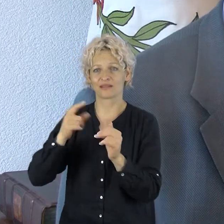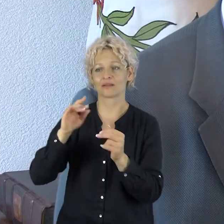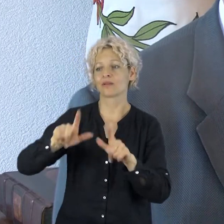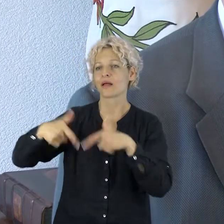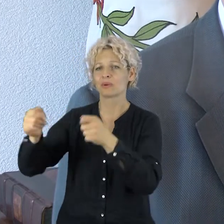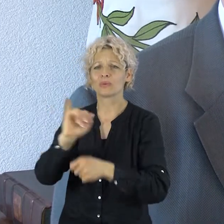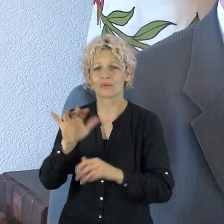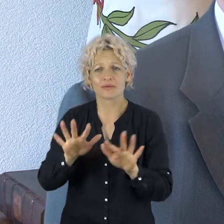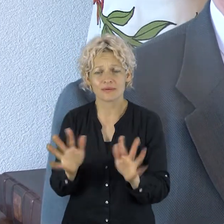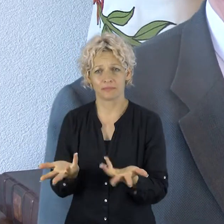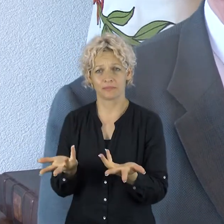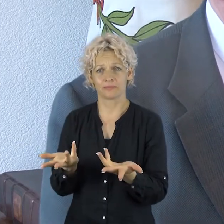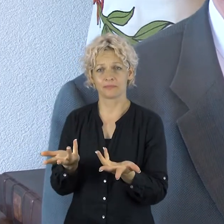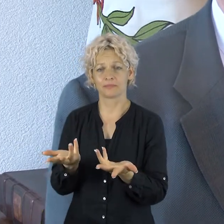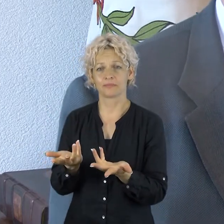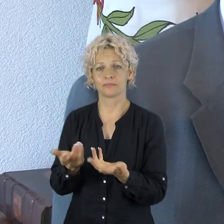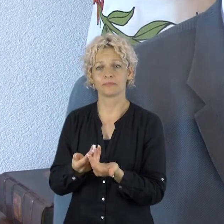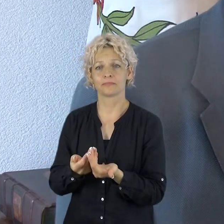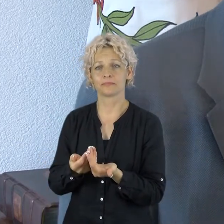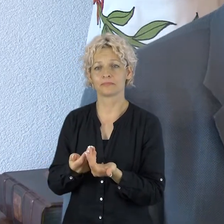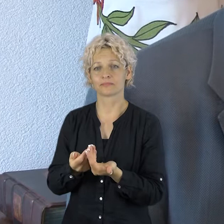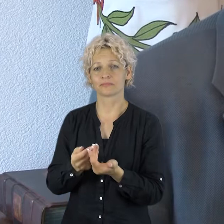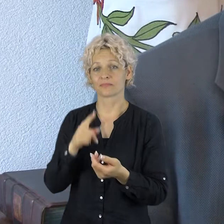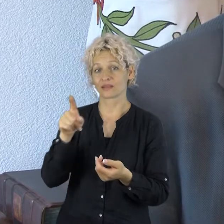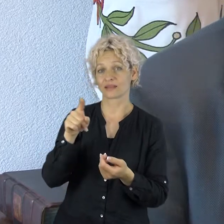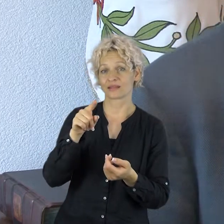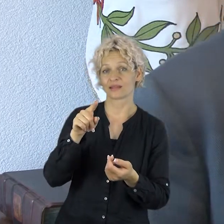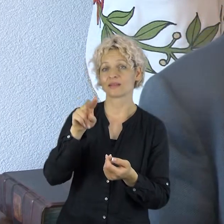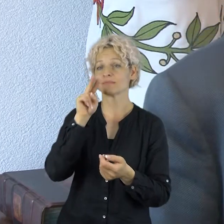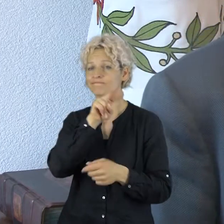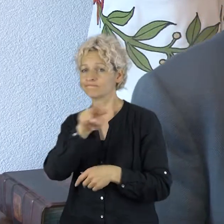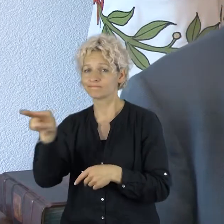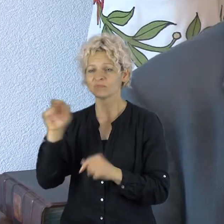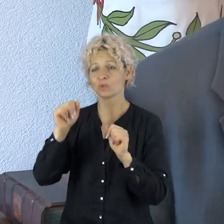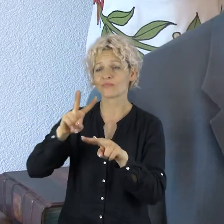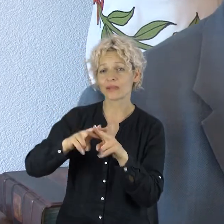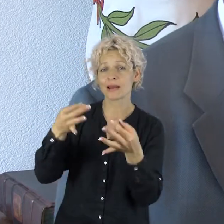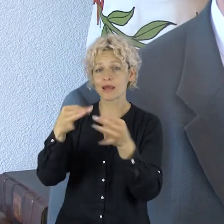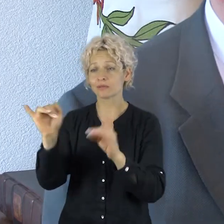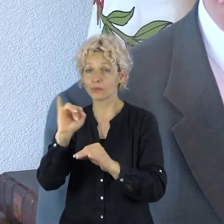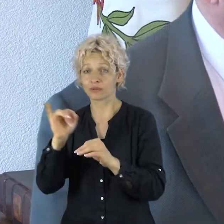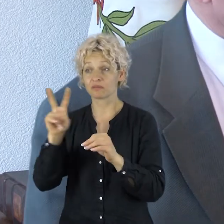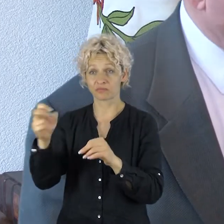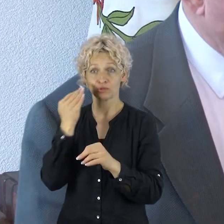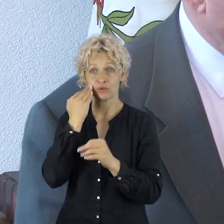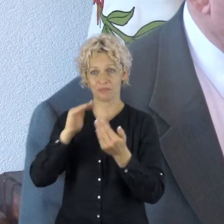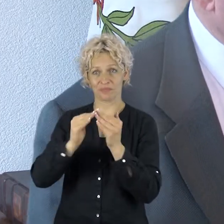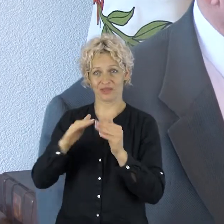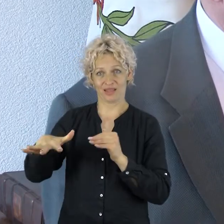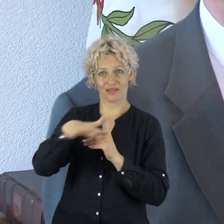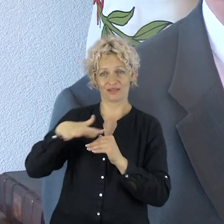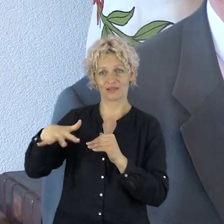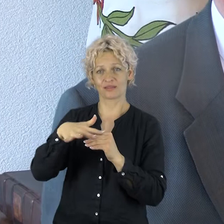atiduoti. Tai jau ir apžiūrėja galimas patalpas Šiauliu mieste. Esamas